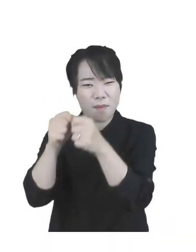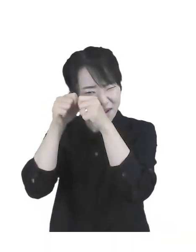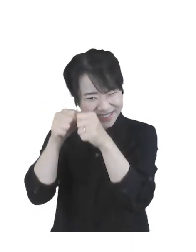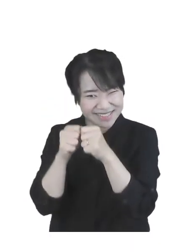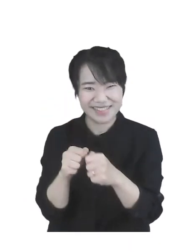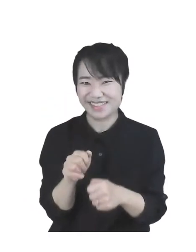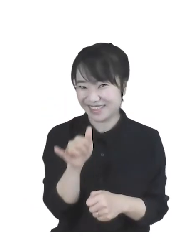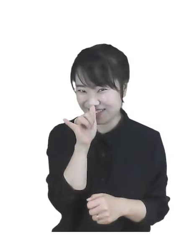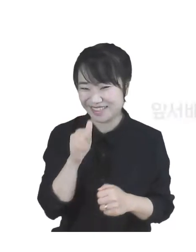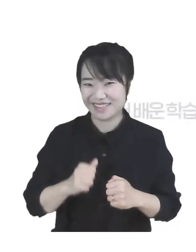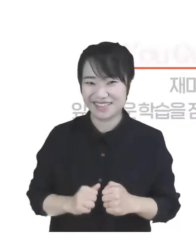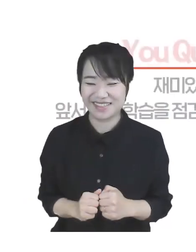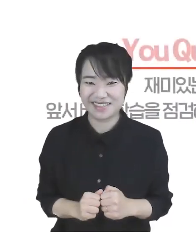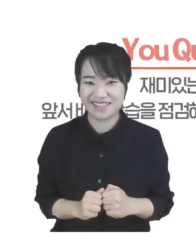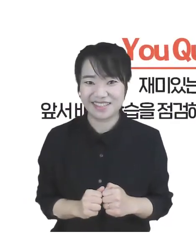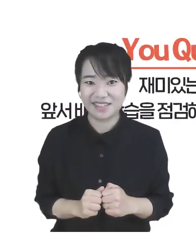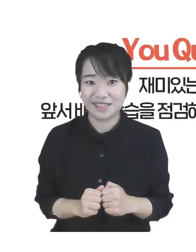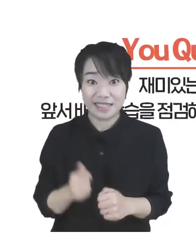들을 수 있습니다.